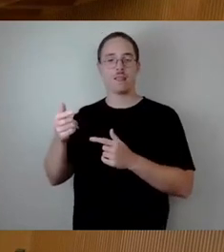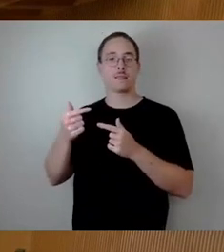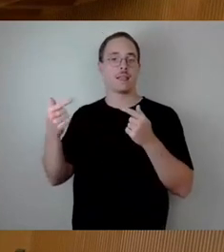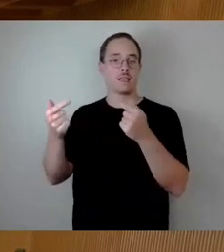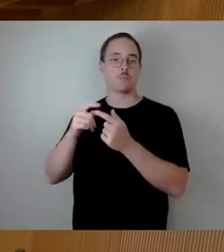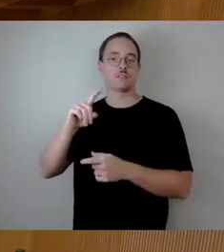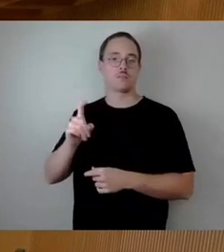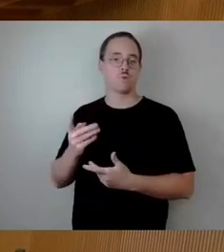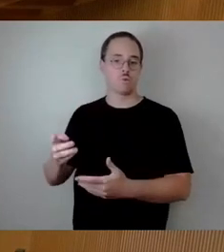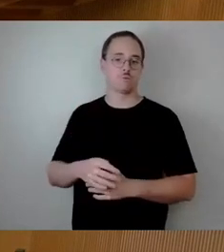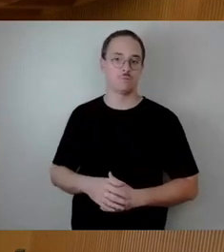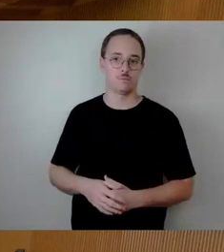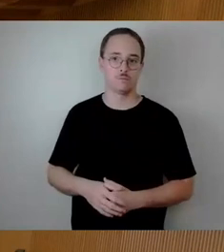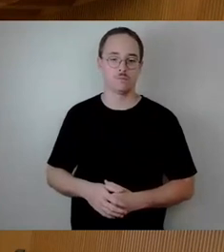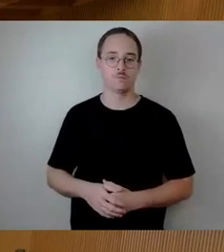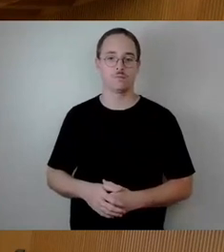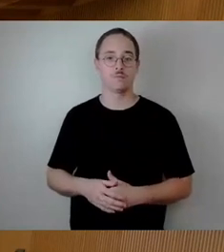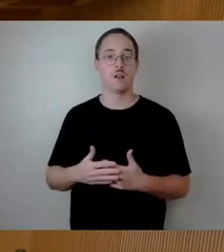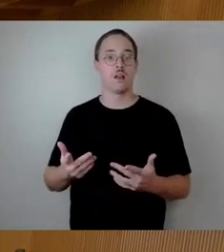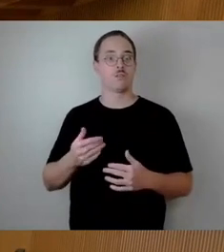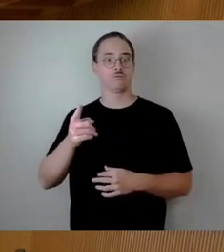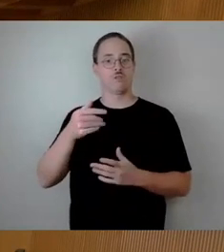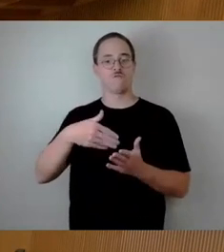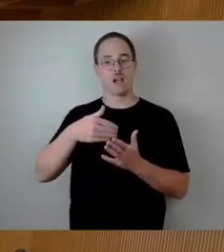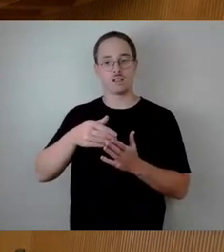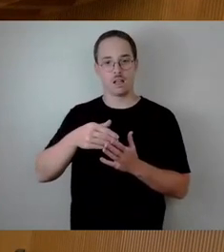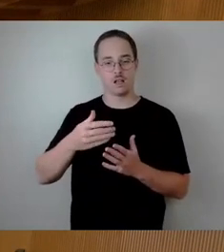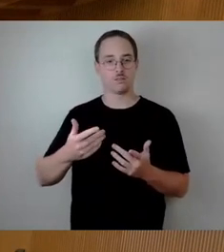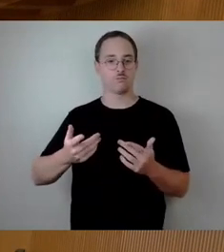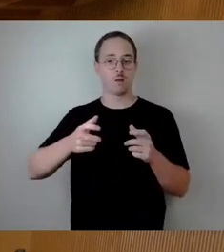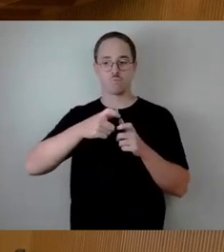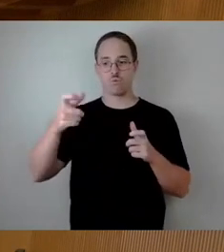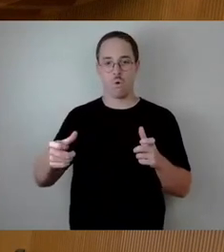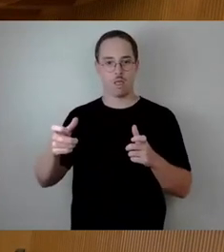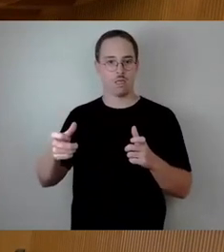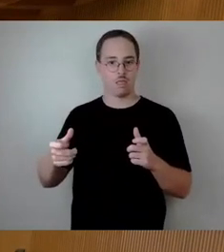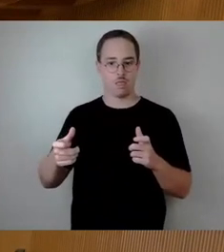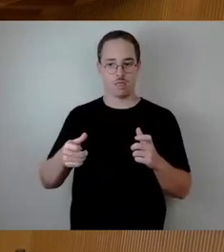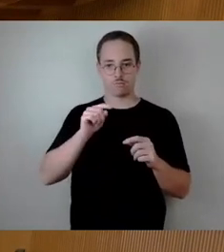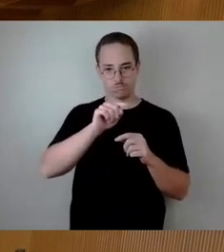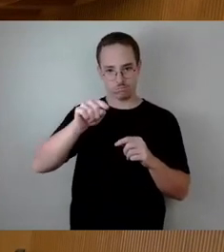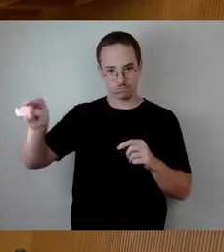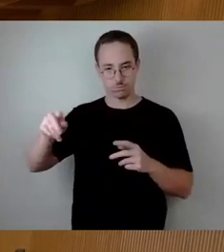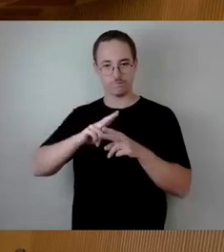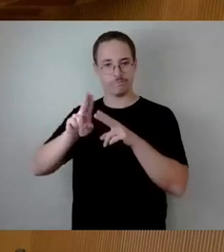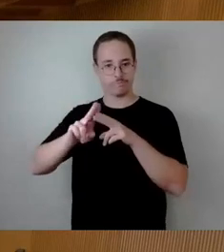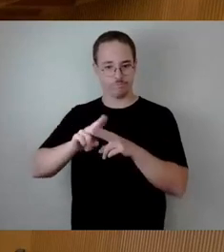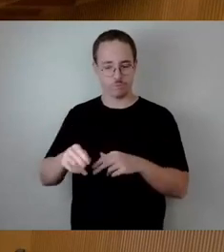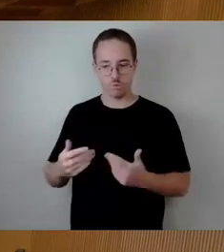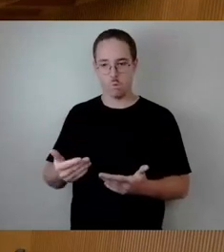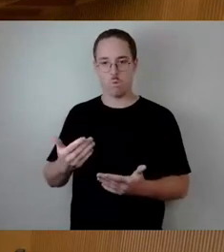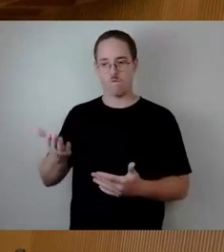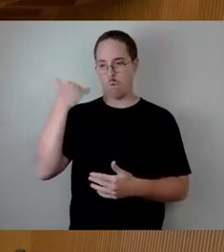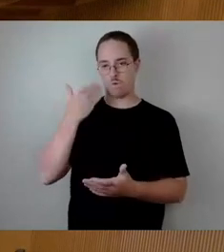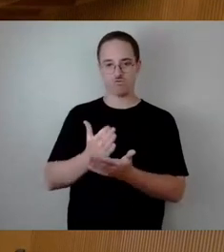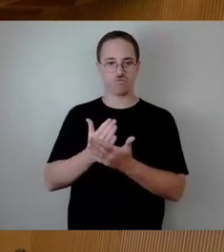weiteren zu sanierenden Brückenbauwerke wurde ja vorhin schon ein bisschen was in den Fragen mit angesprochen. Deswegen kann ich es ein bisschen kürzer machen. Es geht aber nochmal